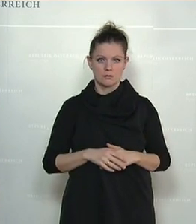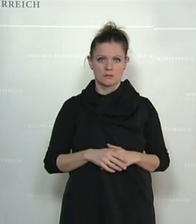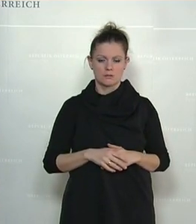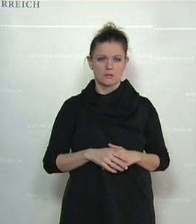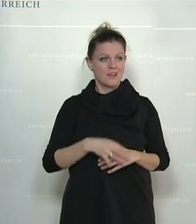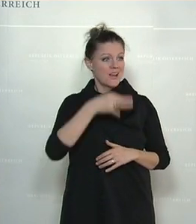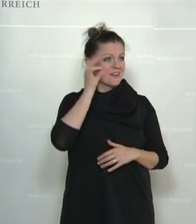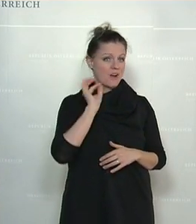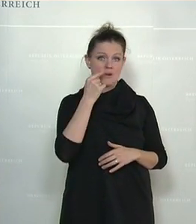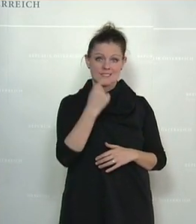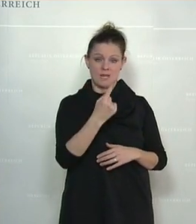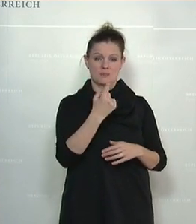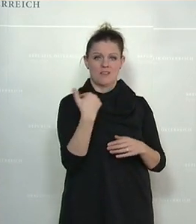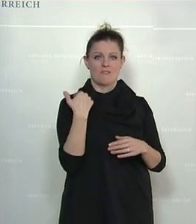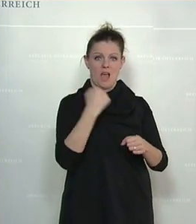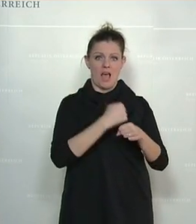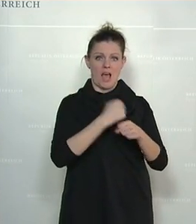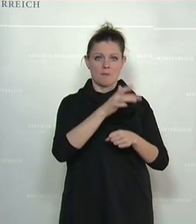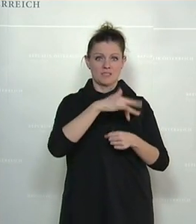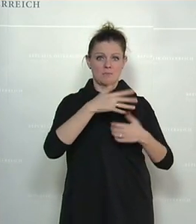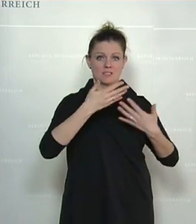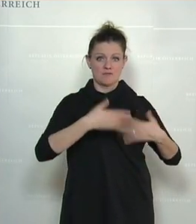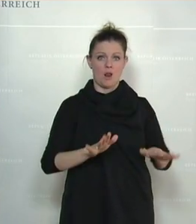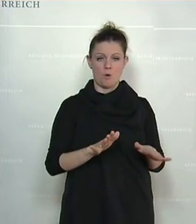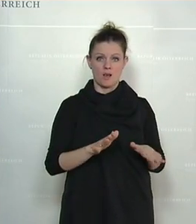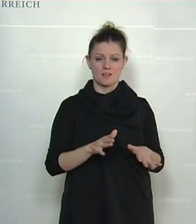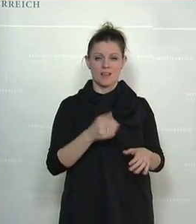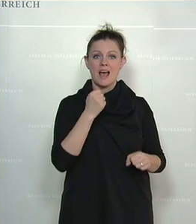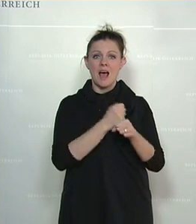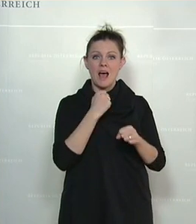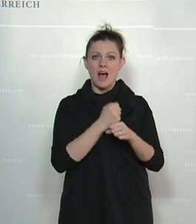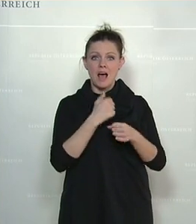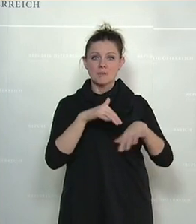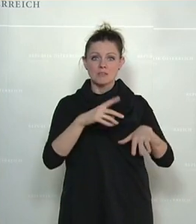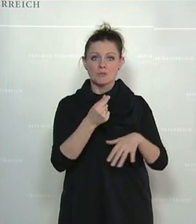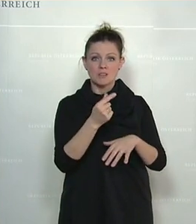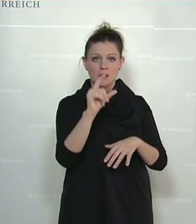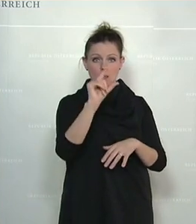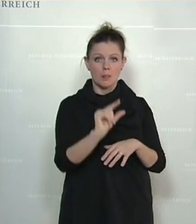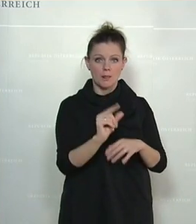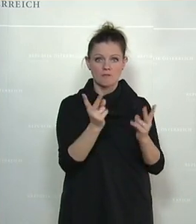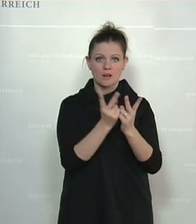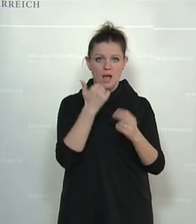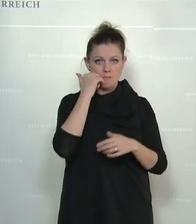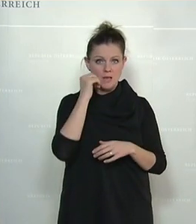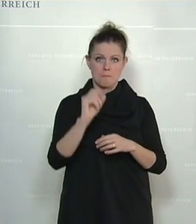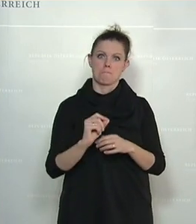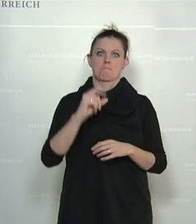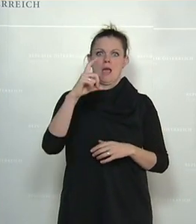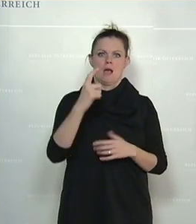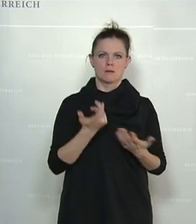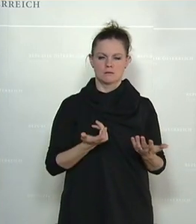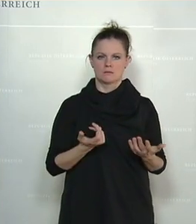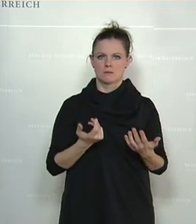Corona ihren Arbeitsplatz verloren haben, beziehen sie weniger Arbeitslosengeld als Männer. Und die Zahlen